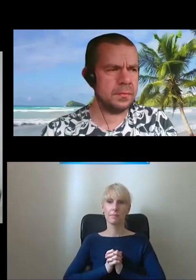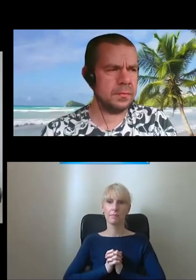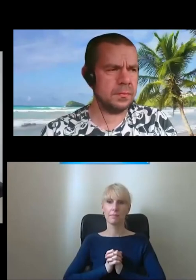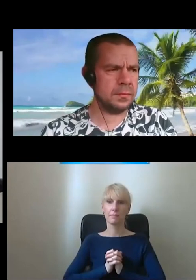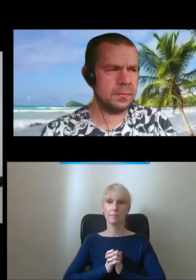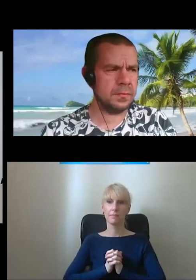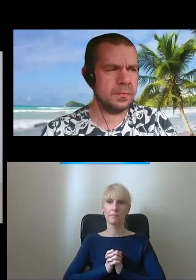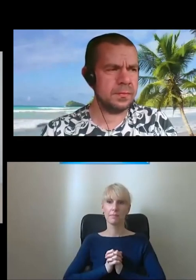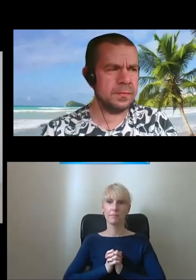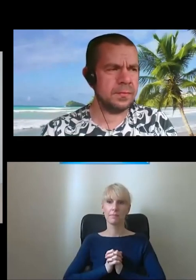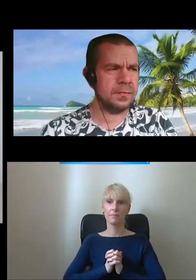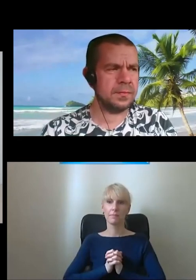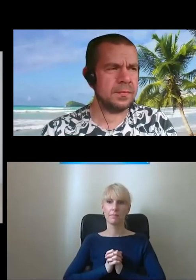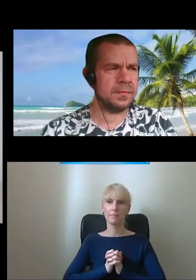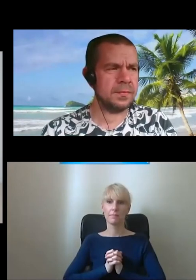Przyna ręka.